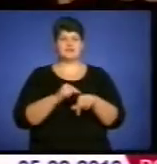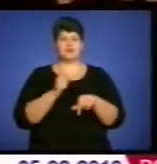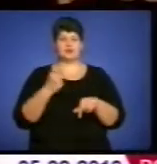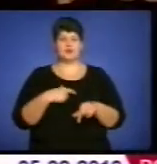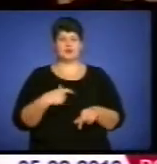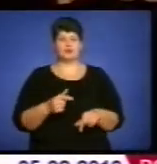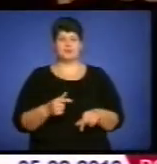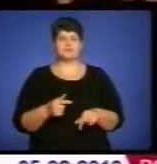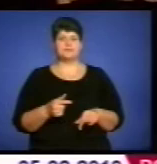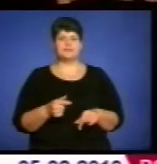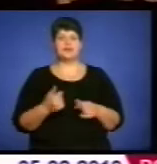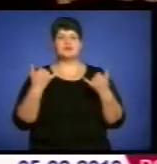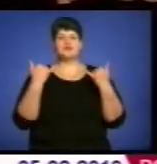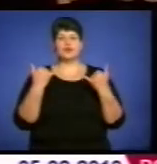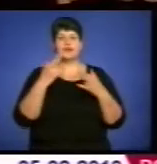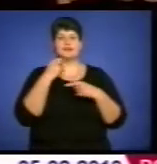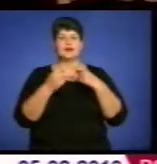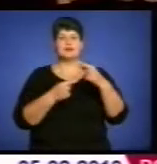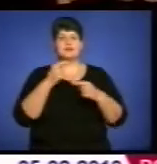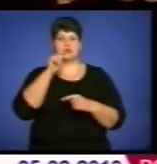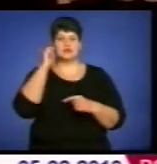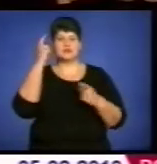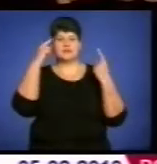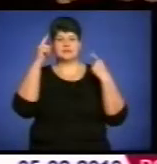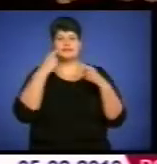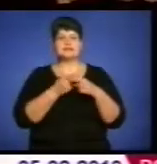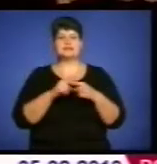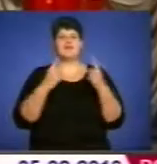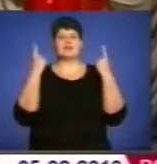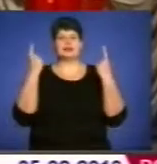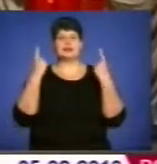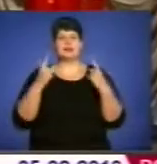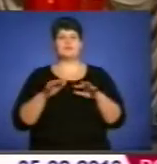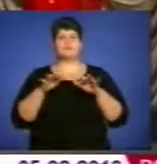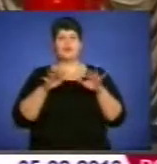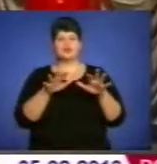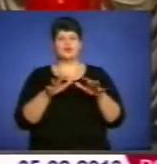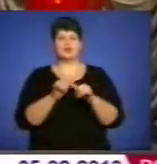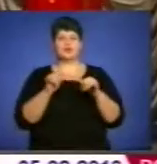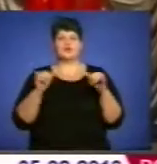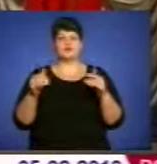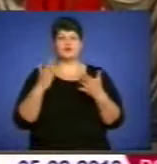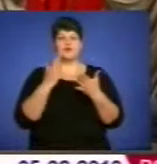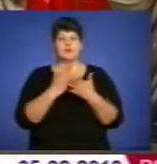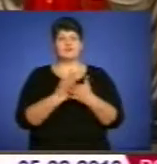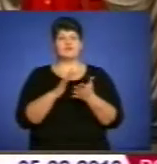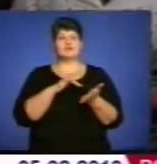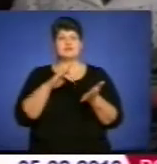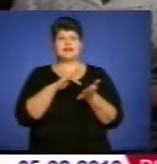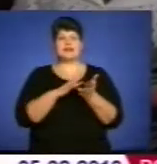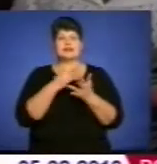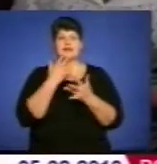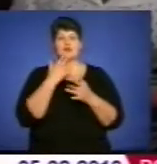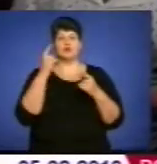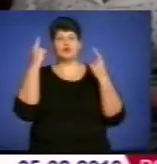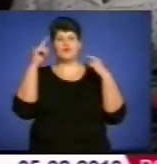Нині традиційне українське мистецтво найбільший поштовх для розвитку утримує у центрах народної творчості. Ці структури